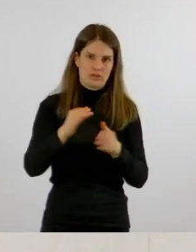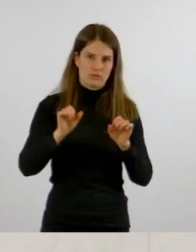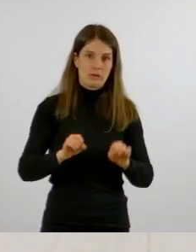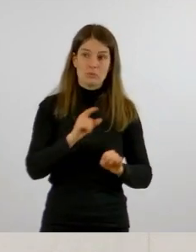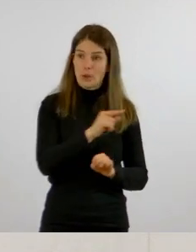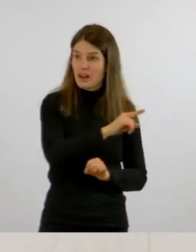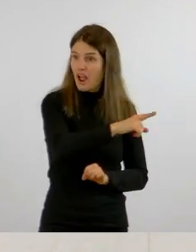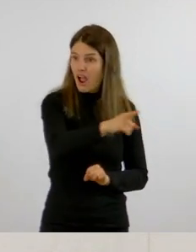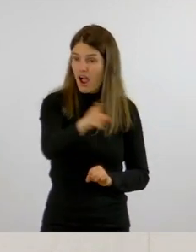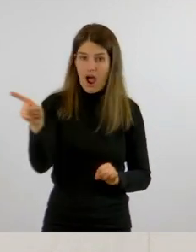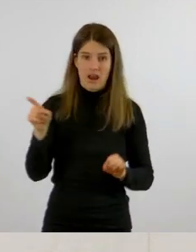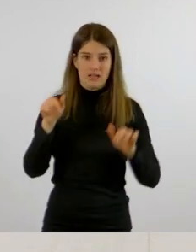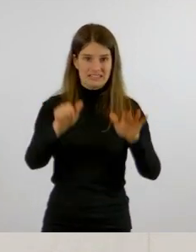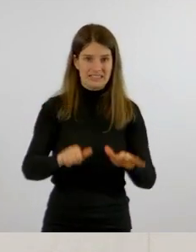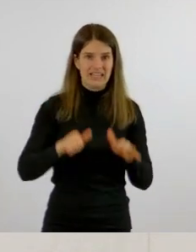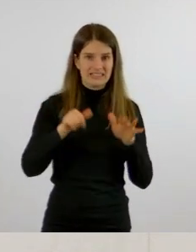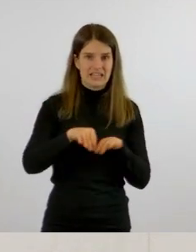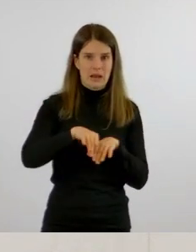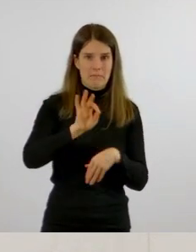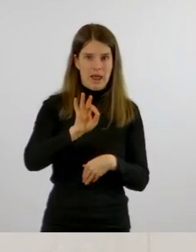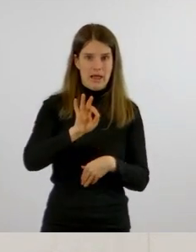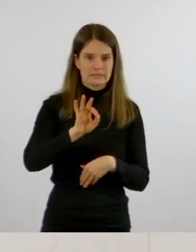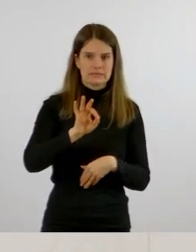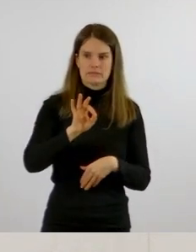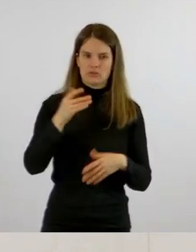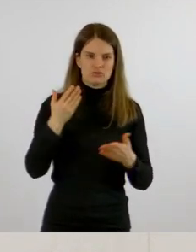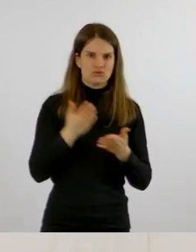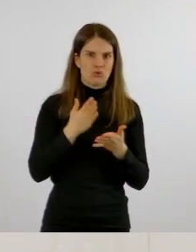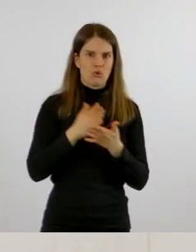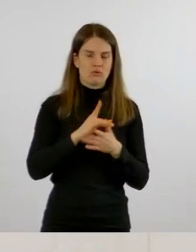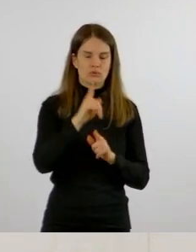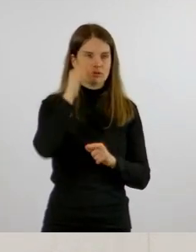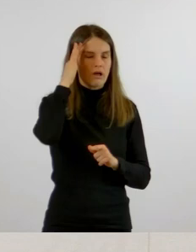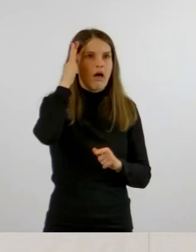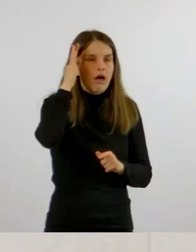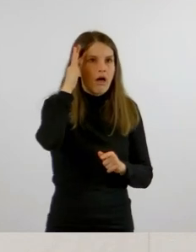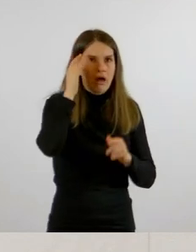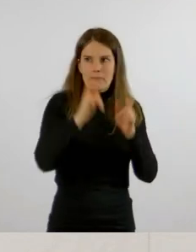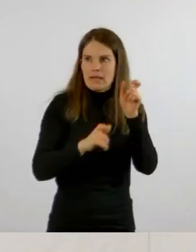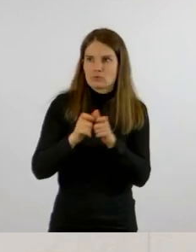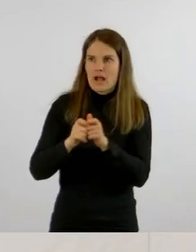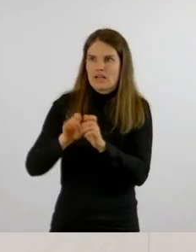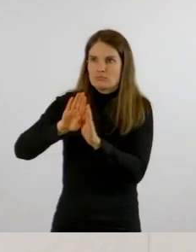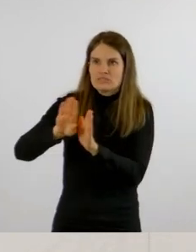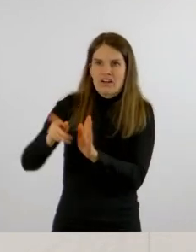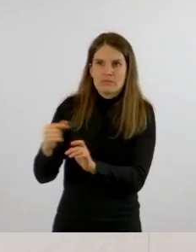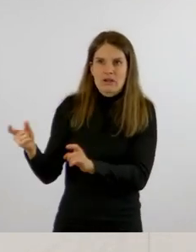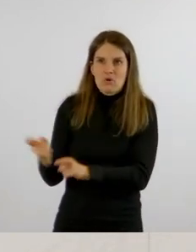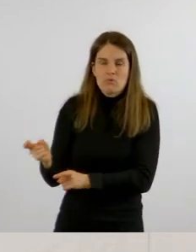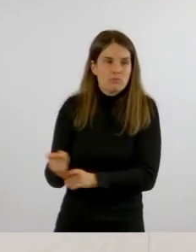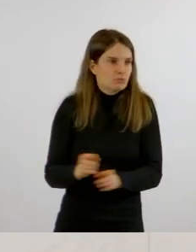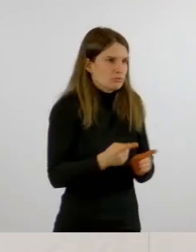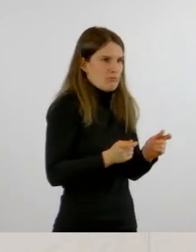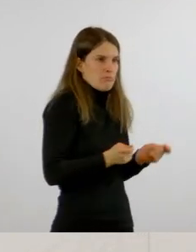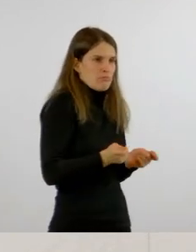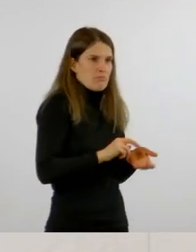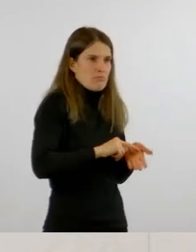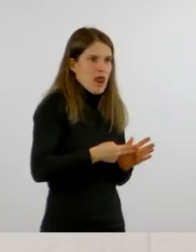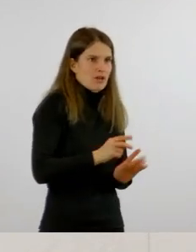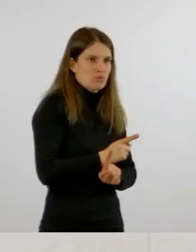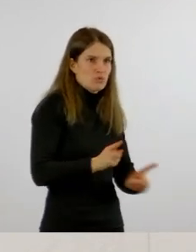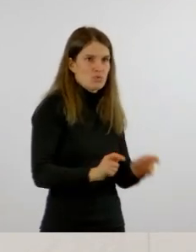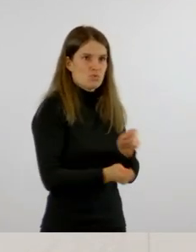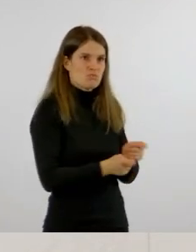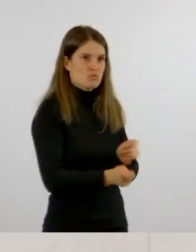muss am 16. März sein Personal ausplanen, sondern wir setzen uns dann rechtzeitig mit Ihnen als